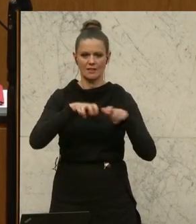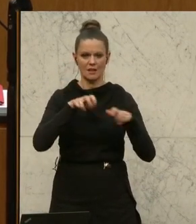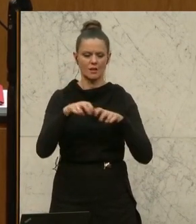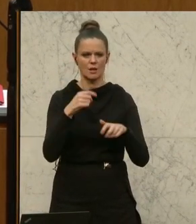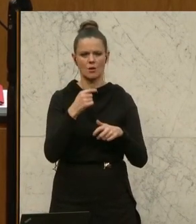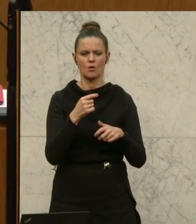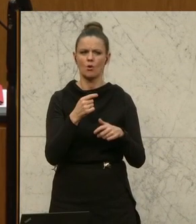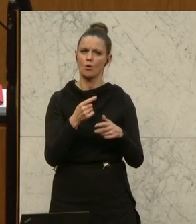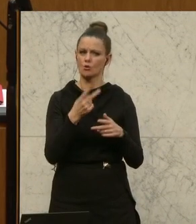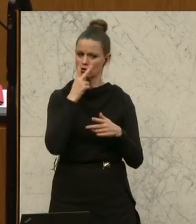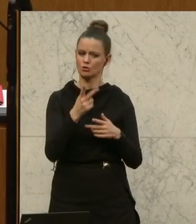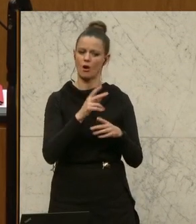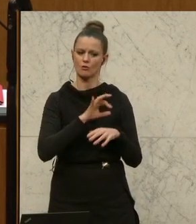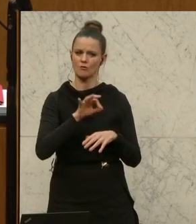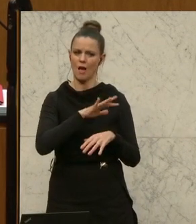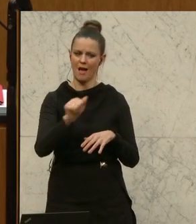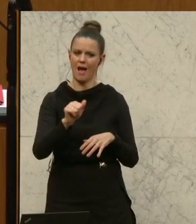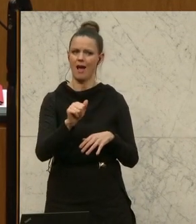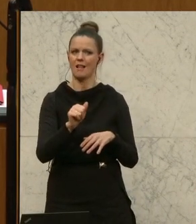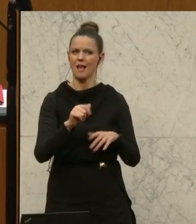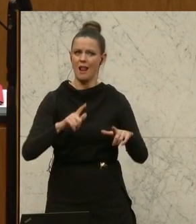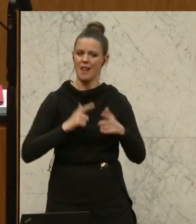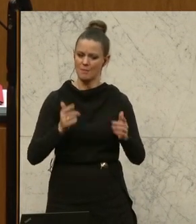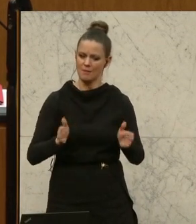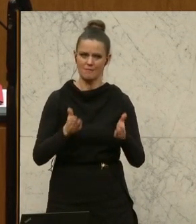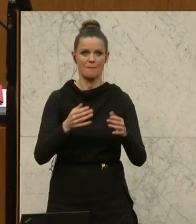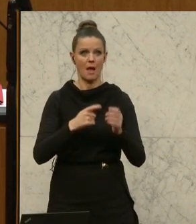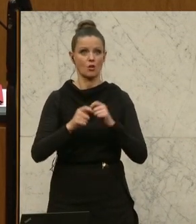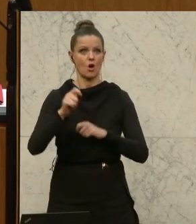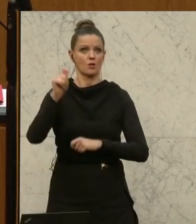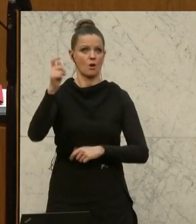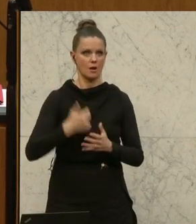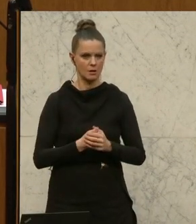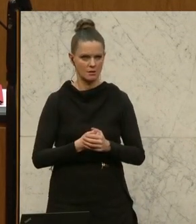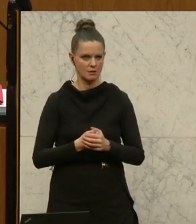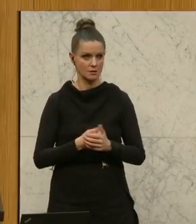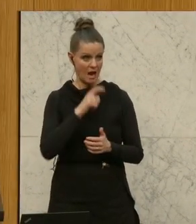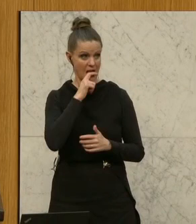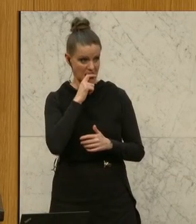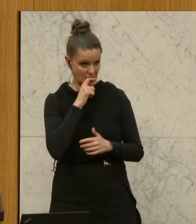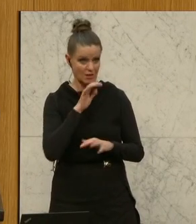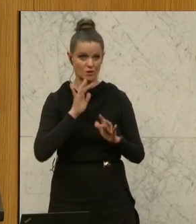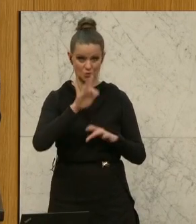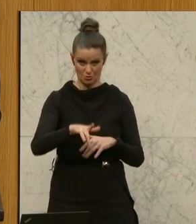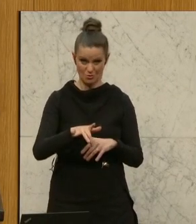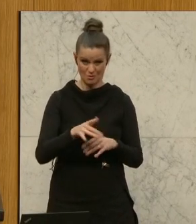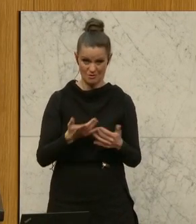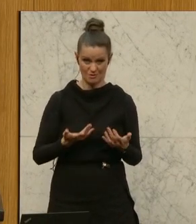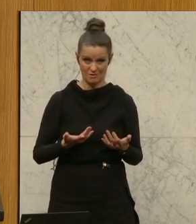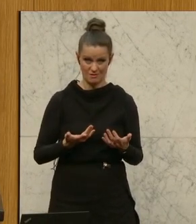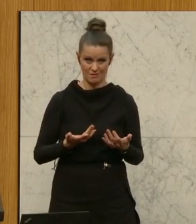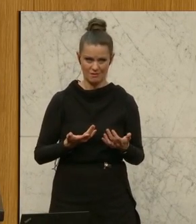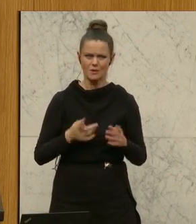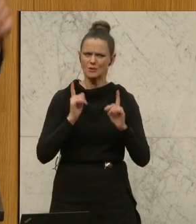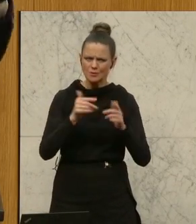Was sagen Sie diesen Menschen? Zähne zusammenbeißen? Zähne zusammenbeißen? Wollen Sie diesen Menschen allen Ernstes